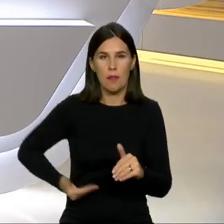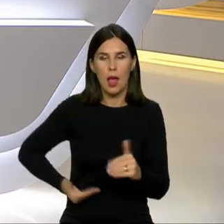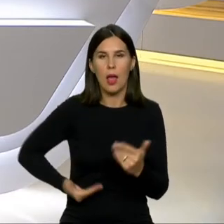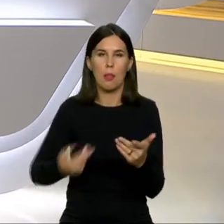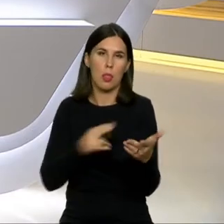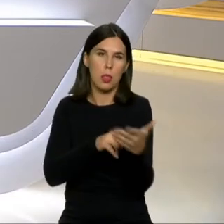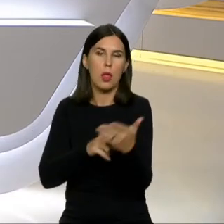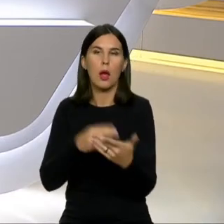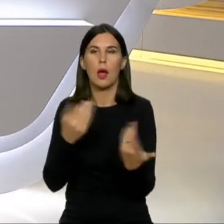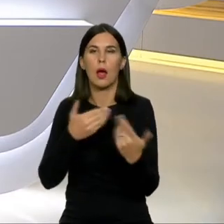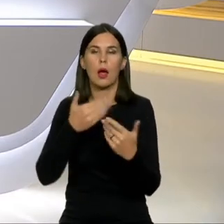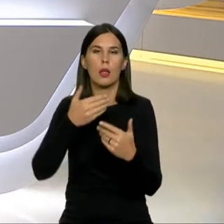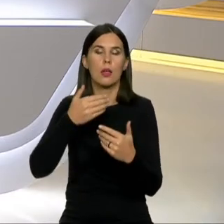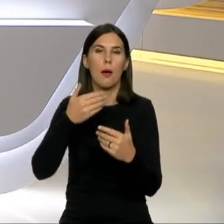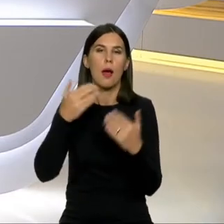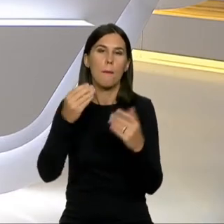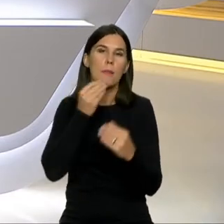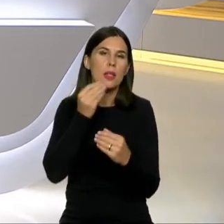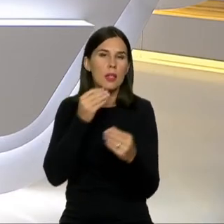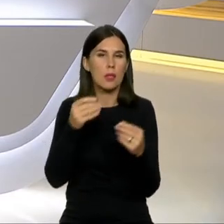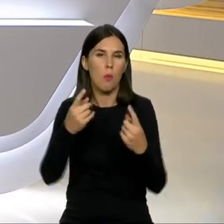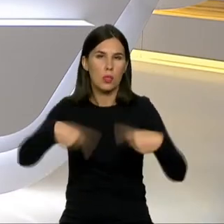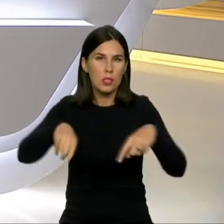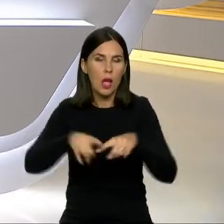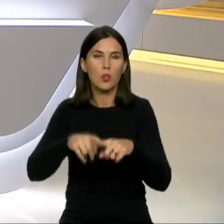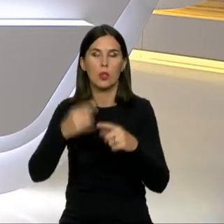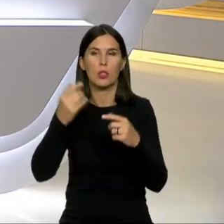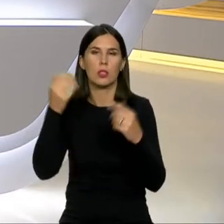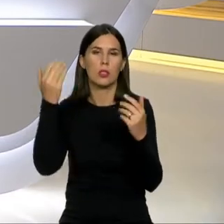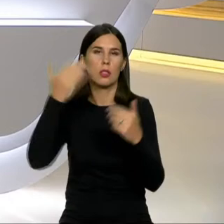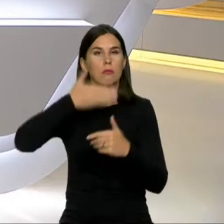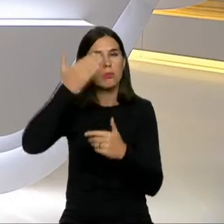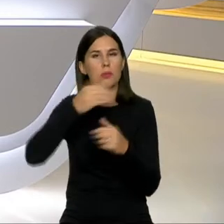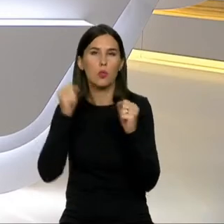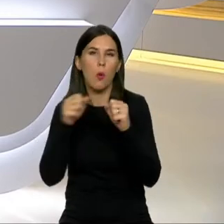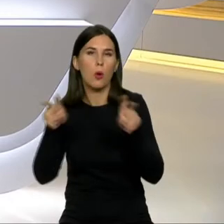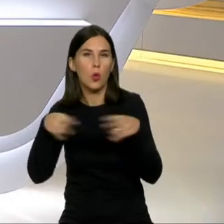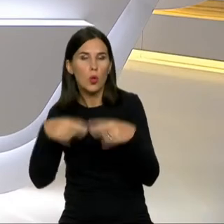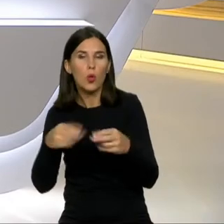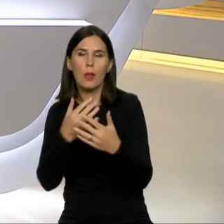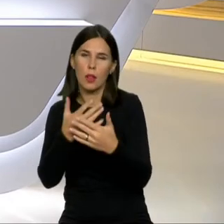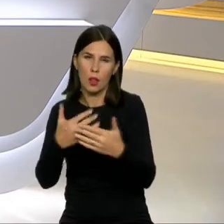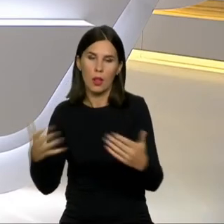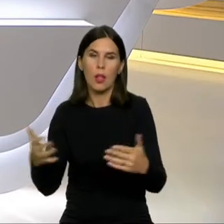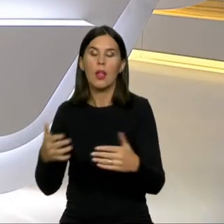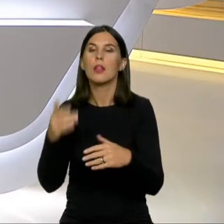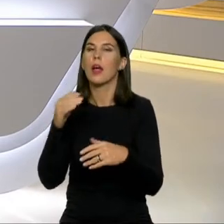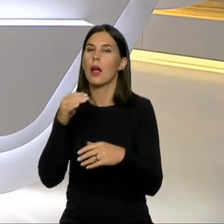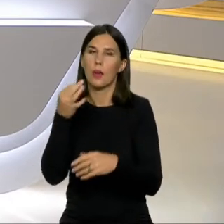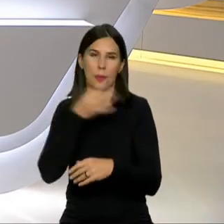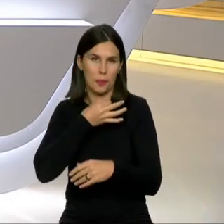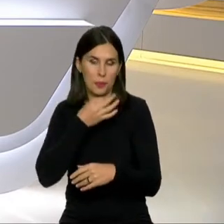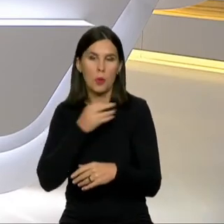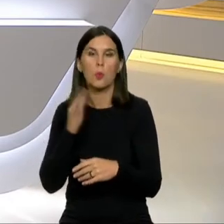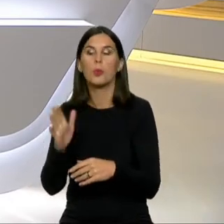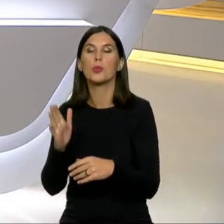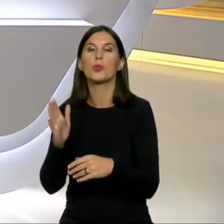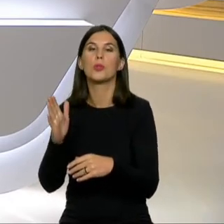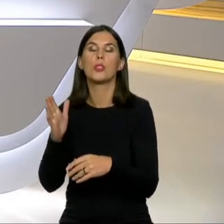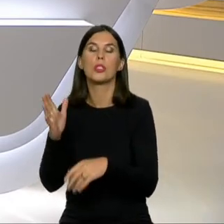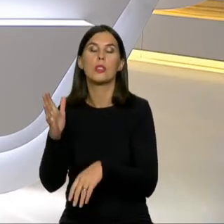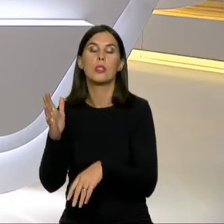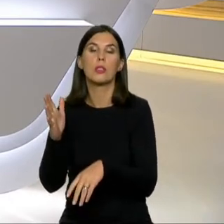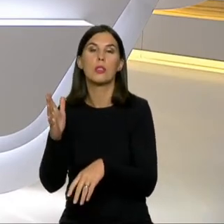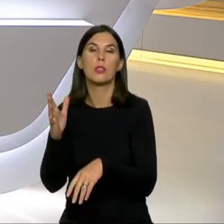sporto klubo, kino teatrų, meno kuriejų, matytą diskusiją dar persikels į Seimą. O koks yra sutarimas dėl matinimo